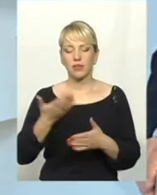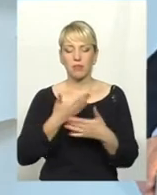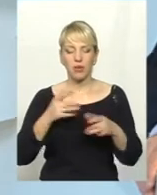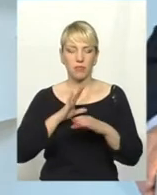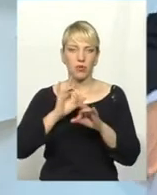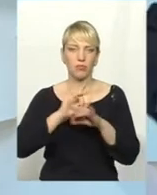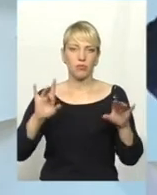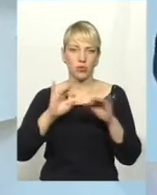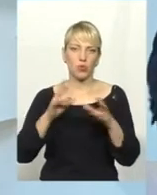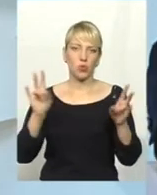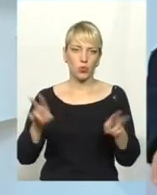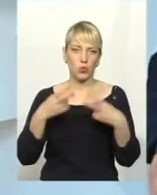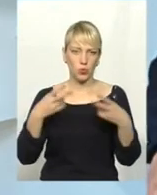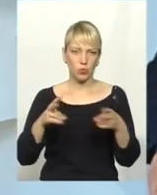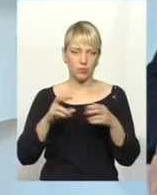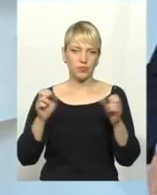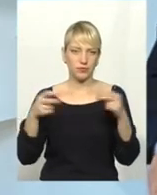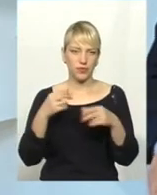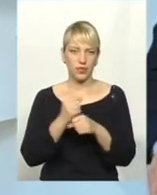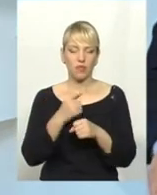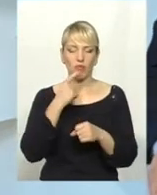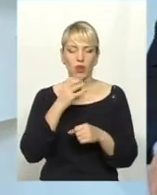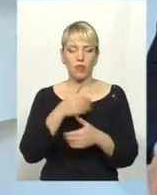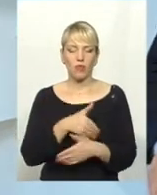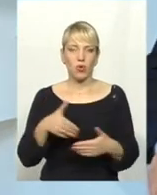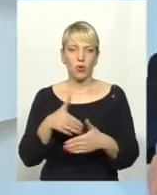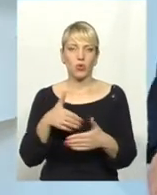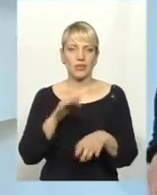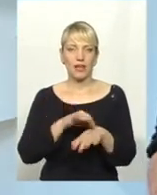і говорили про статеві захворювання.